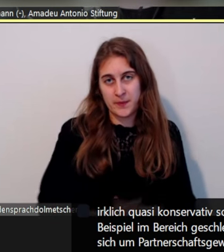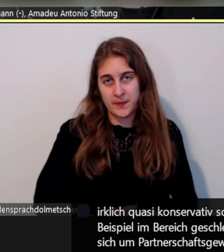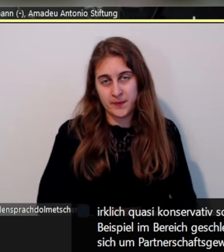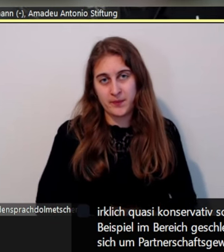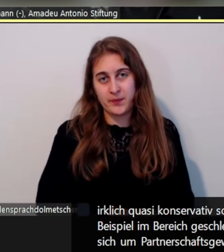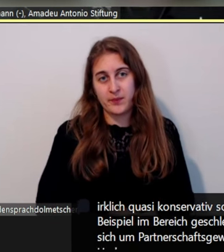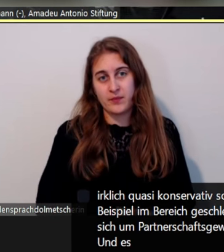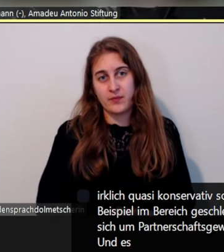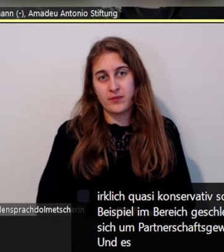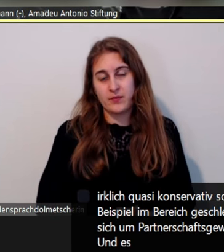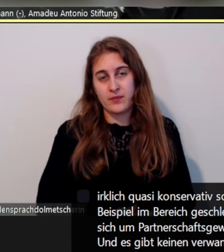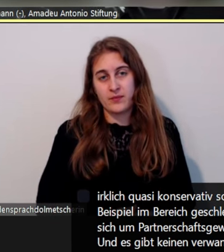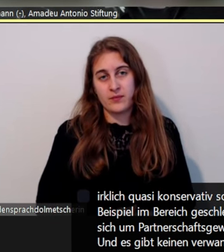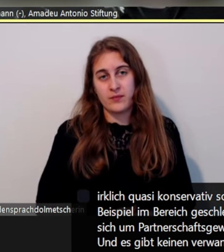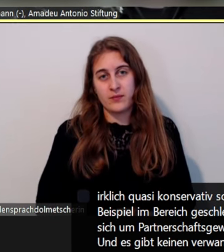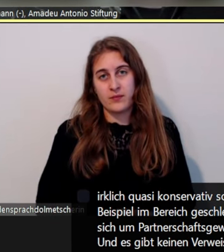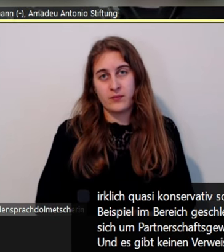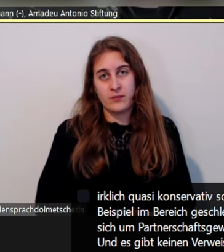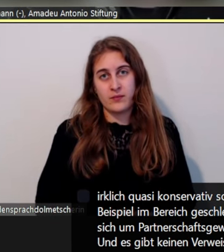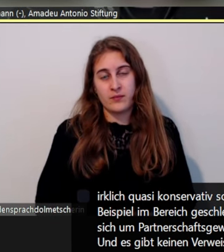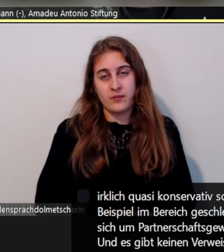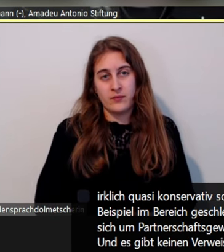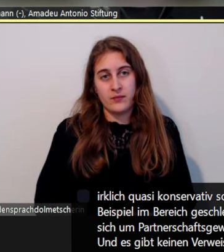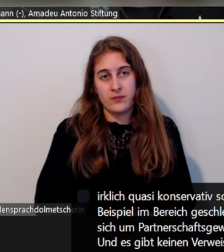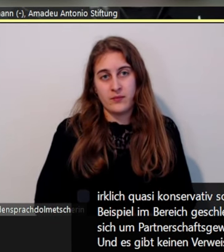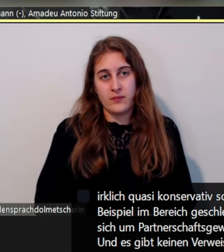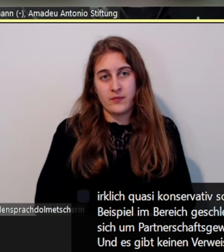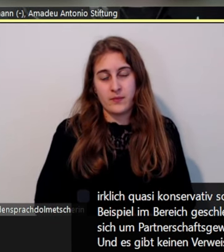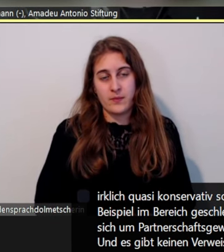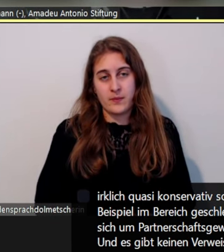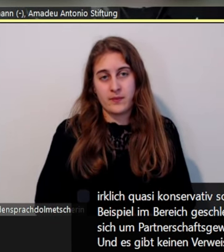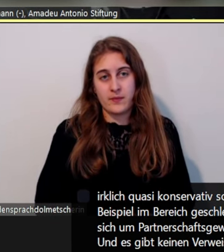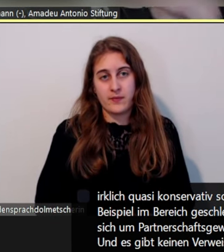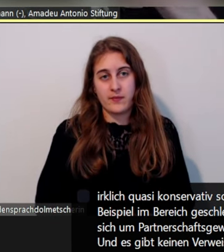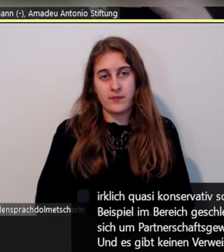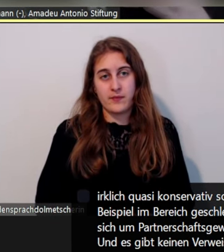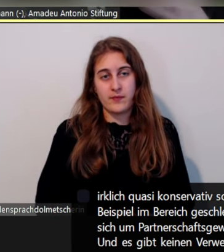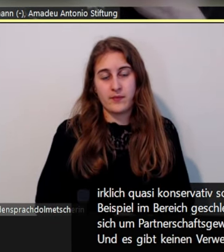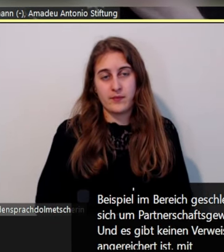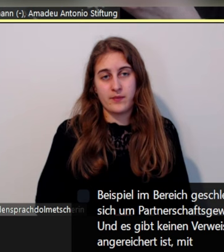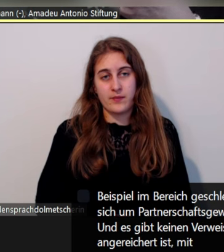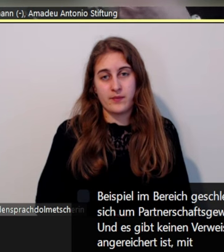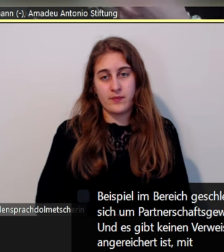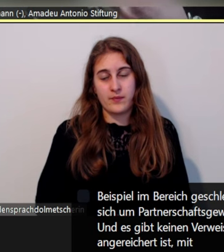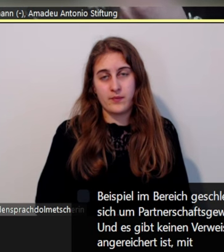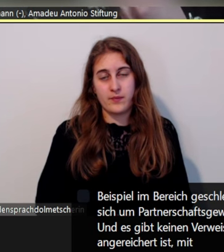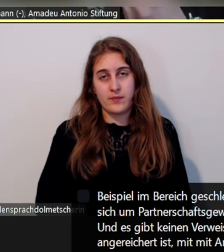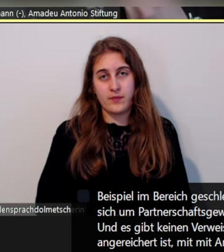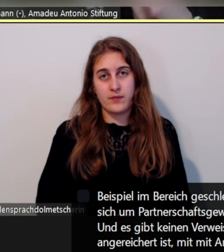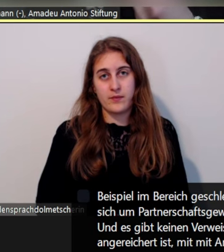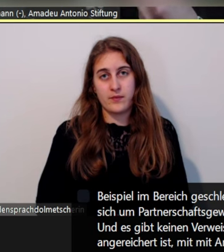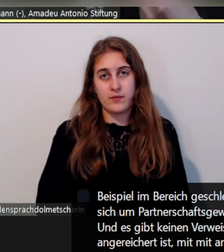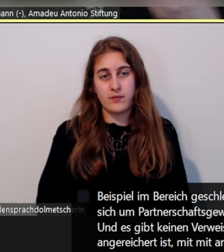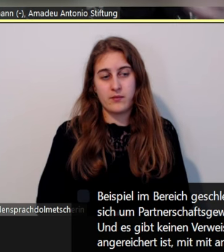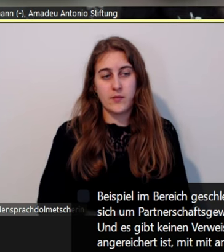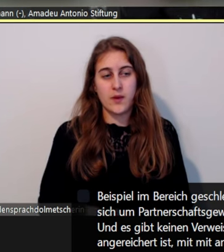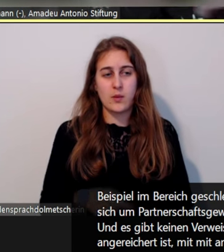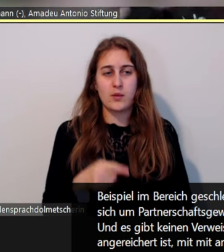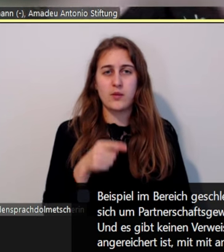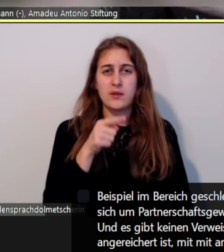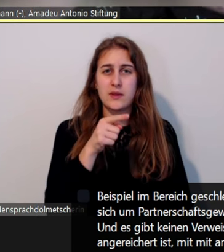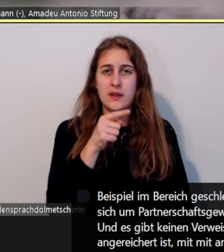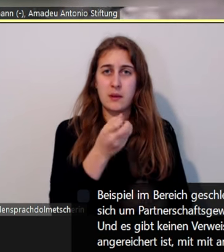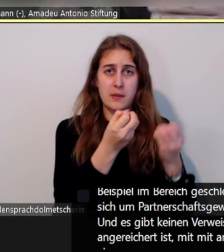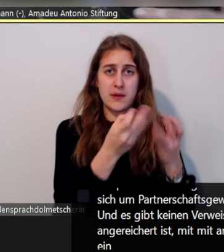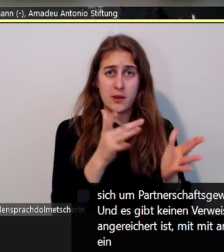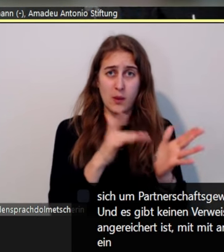Und es gibt keinen Verweis zum Beispiel, dass es irgendwie angereichert ist mit antifeministischen Bezügen. Und es ist halt